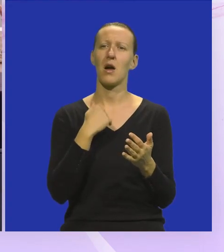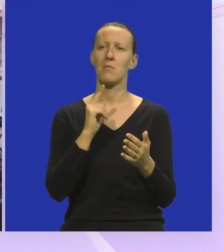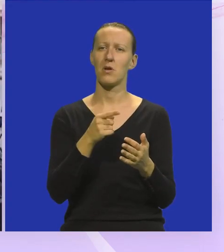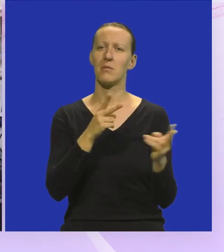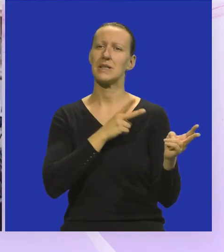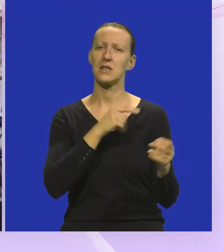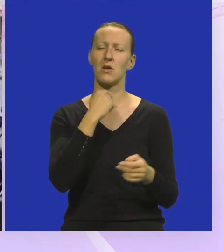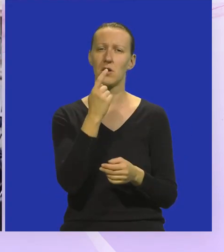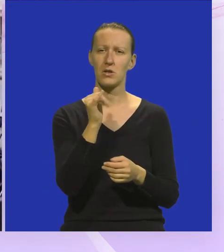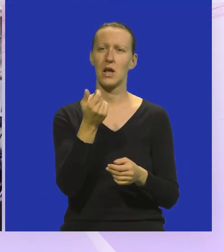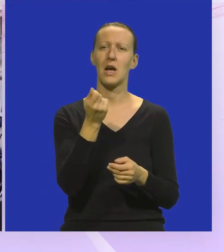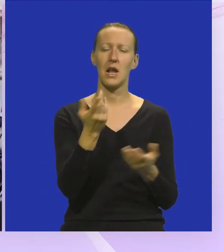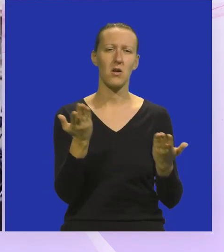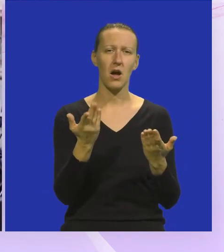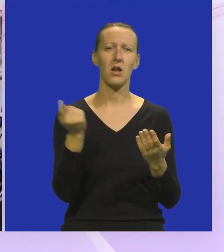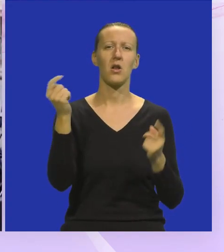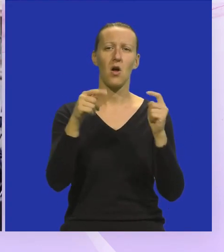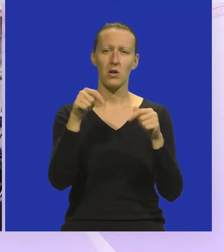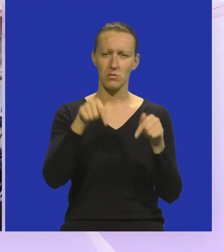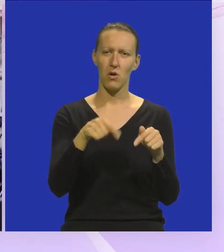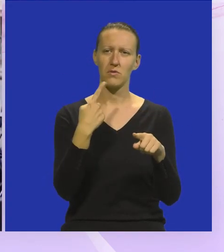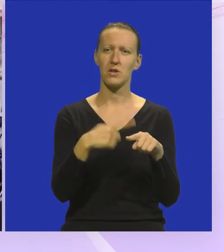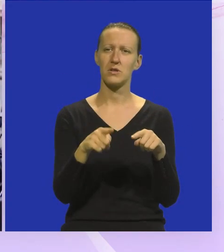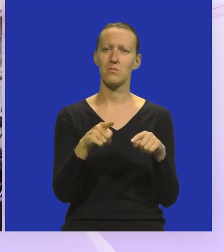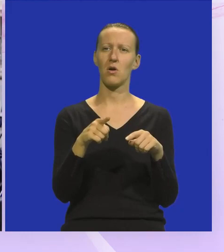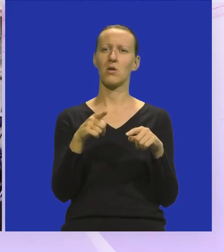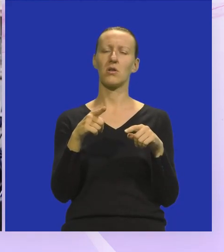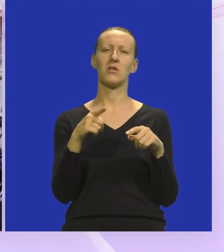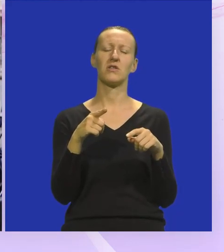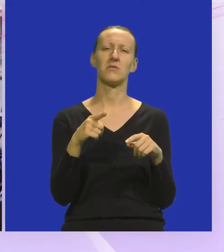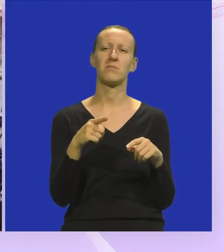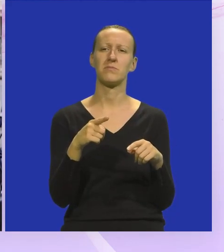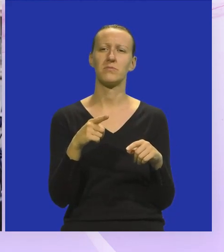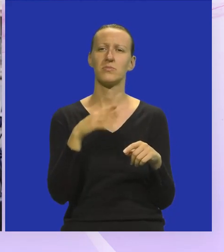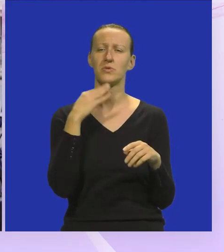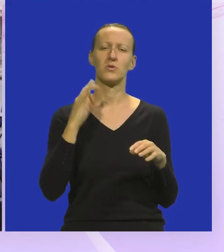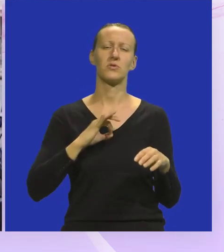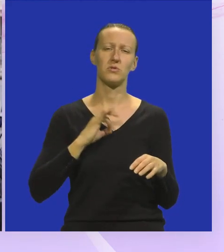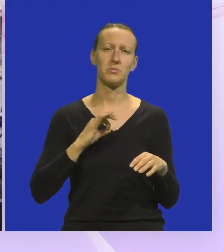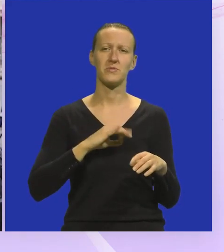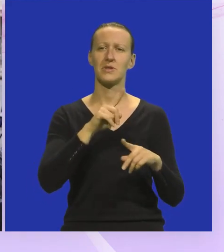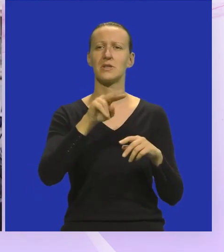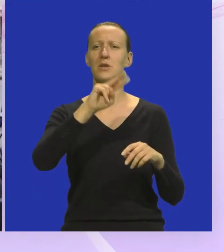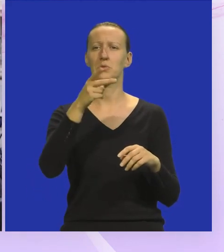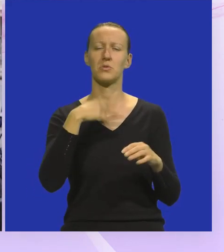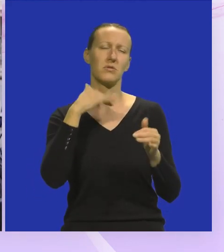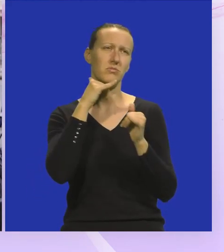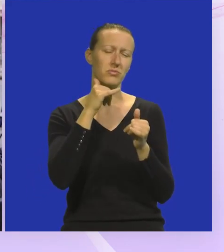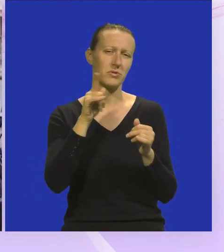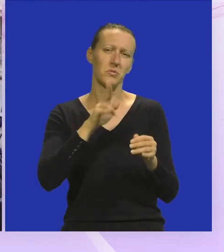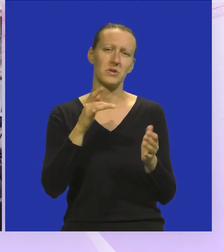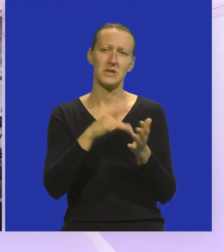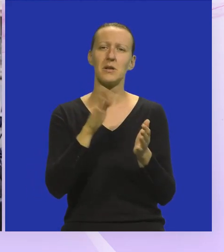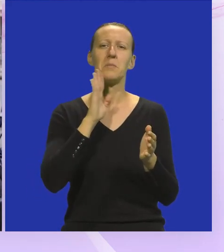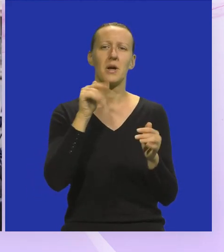moram iskreno reći da rijetko kada dolazim ovdje zbog čestih obaveza negdje drugdje, tako